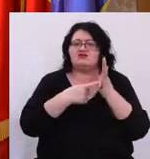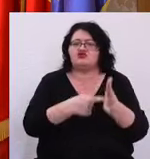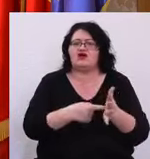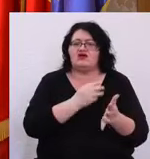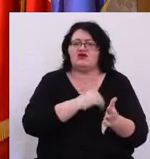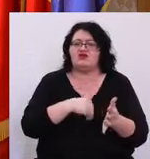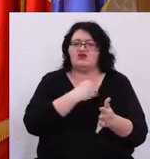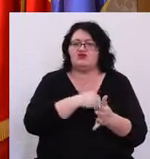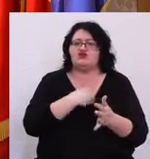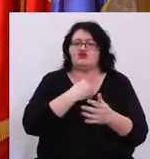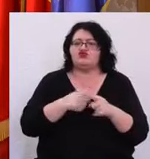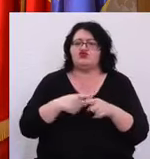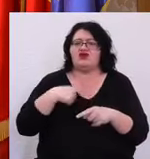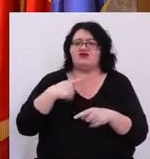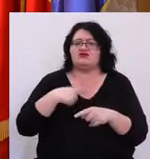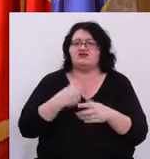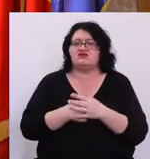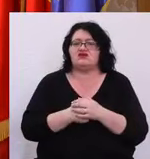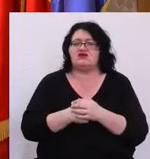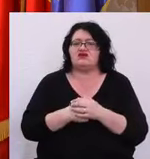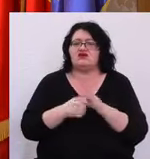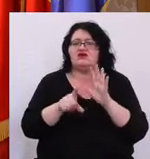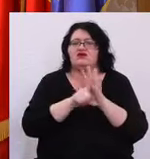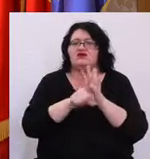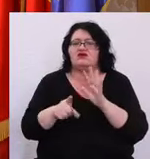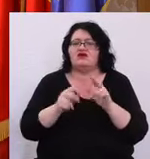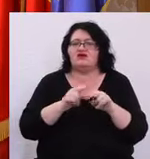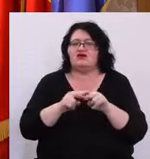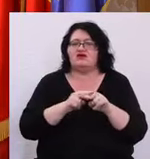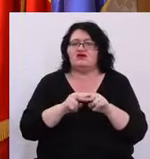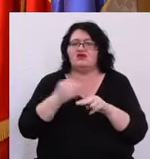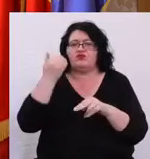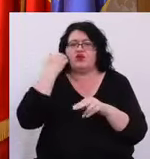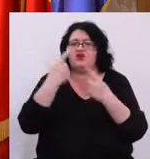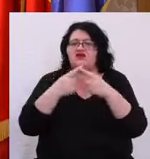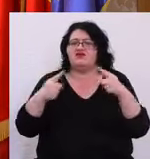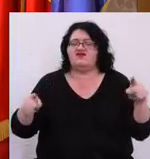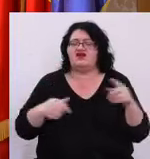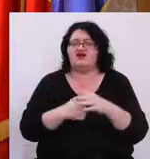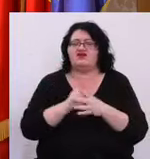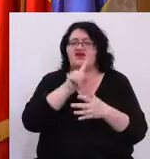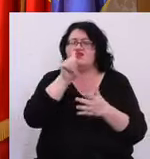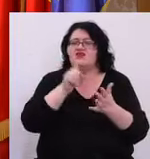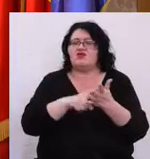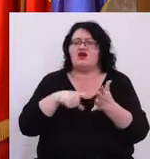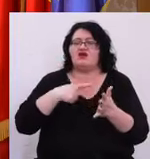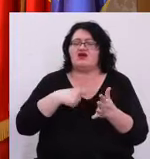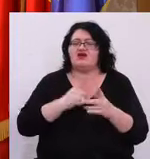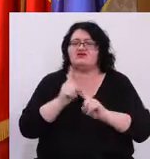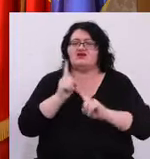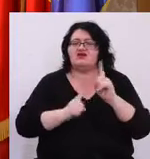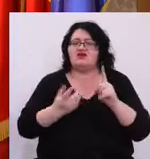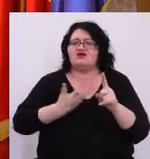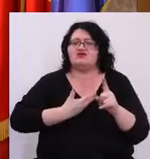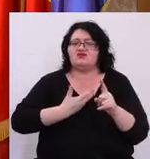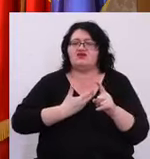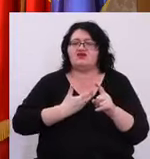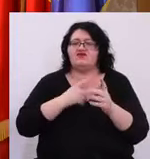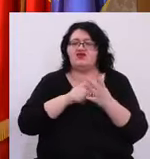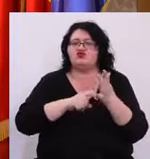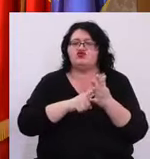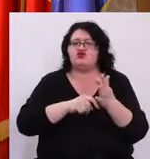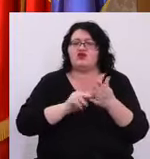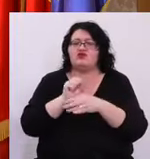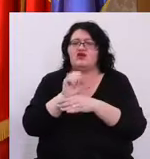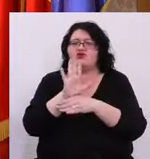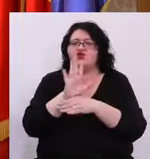nemulțumirile Și există cadrul legitim pentru a exprima aceste opinii Întrebarea este dacă ați primit vreo solicitare